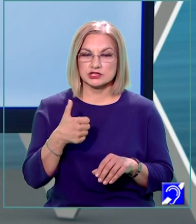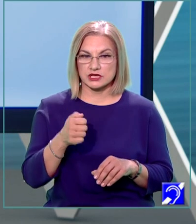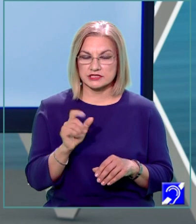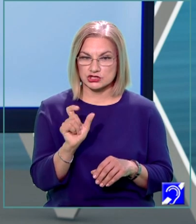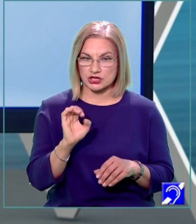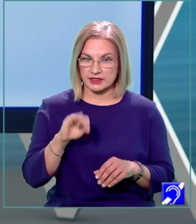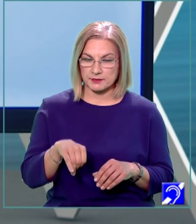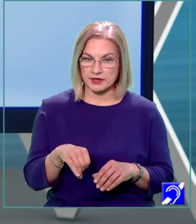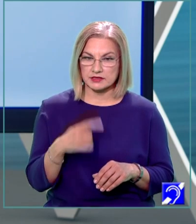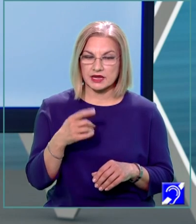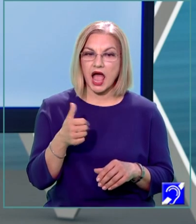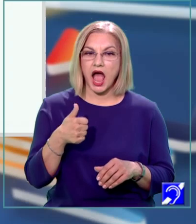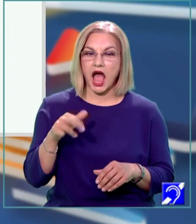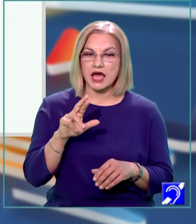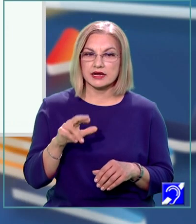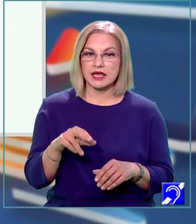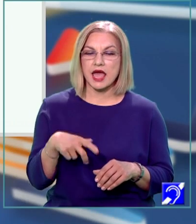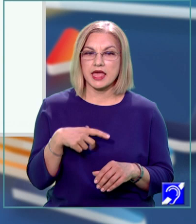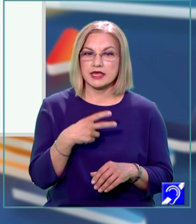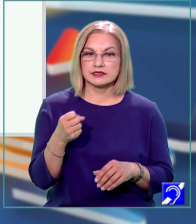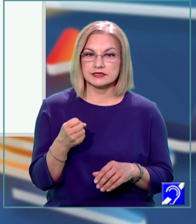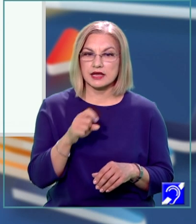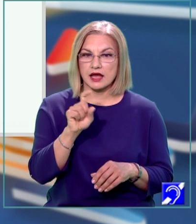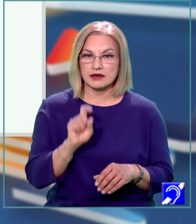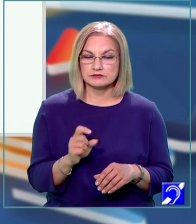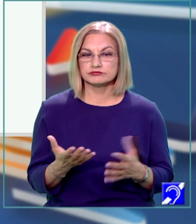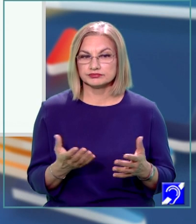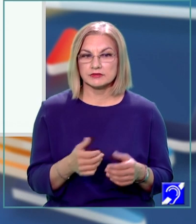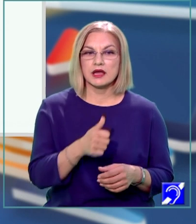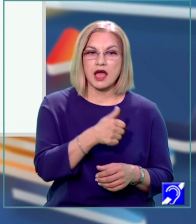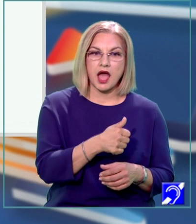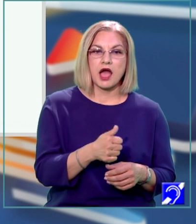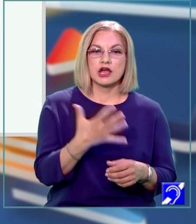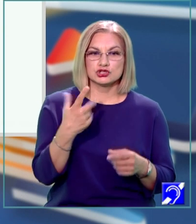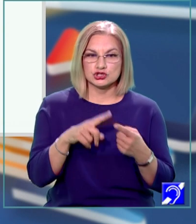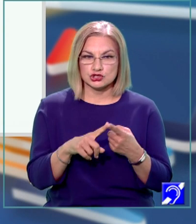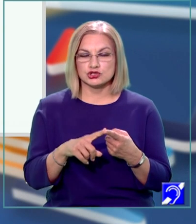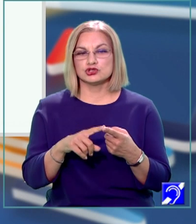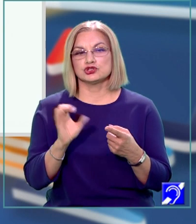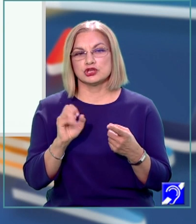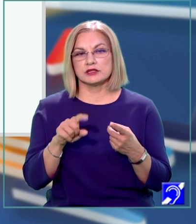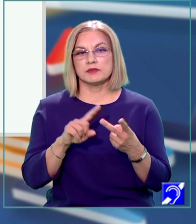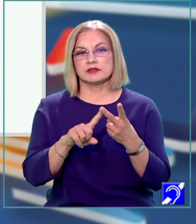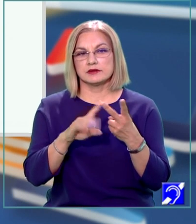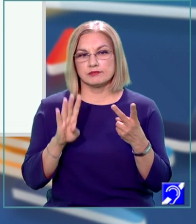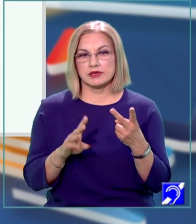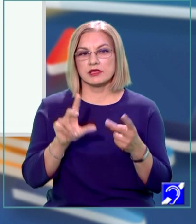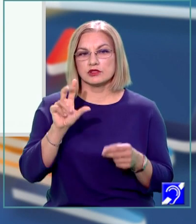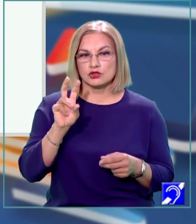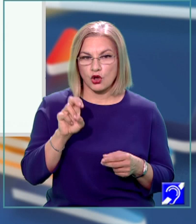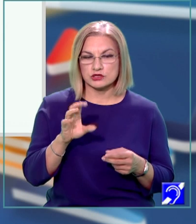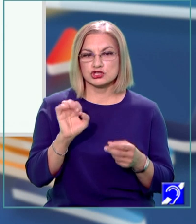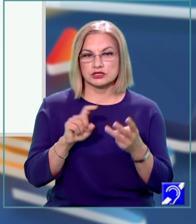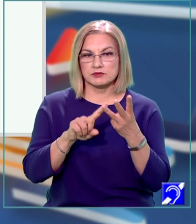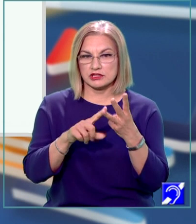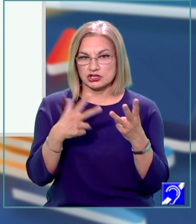unei fețe a cubului este egală cu variante de răspuns A, 5 centimetri, B, 20 de centimetri,